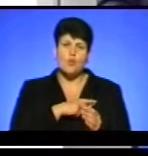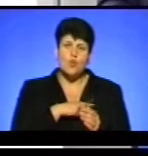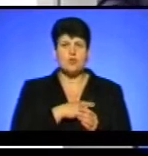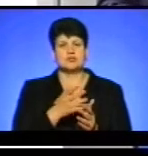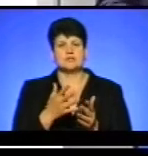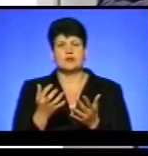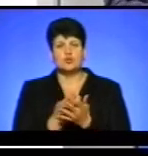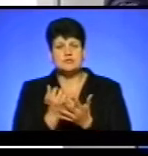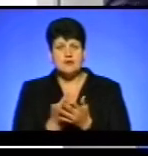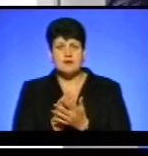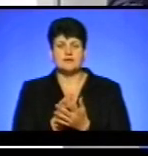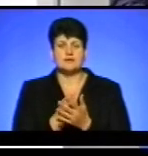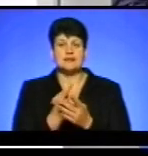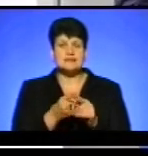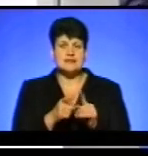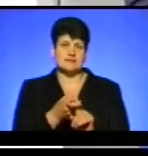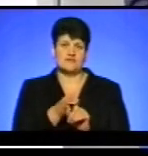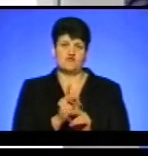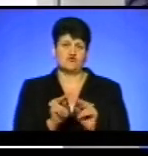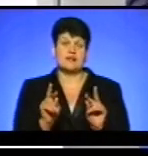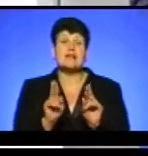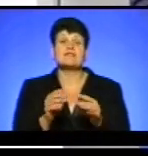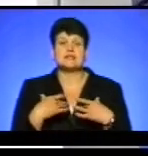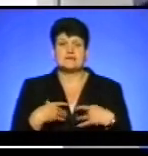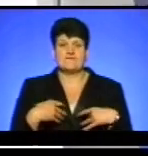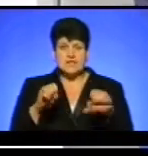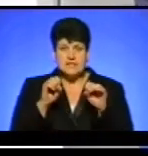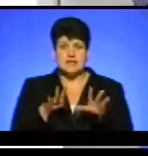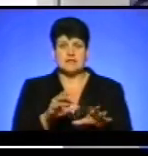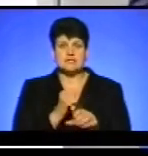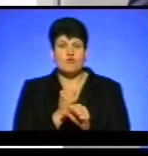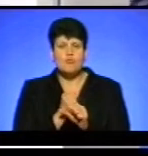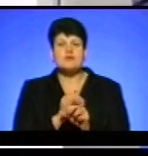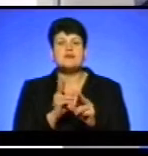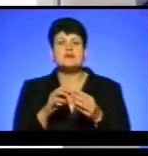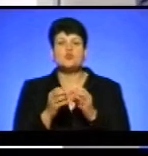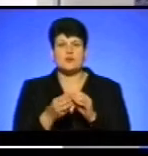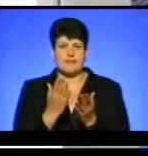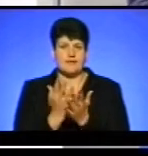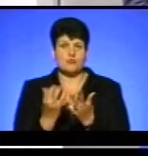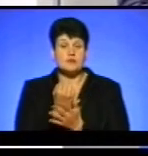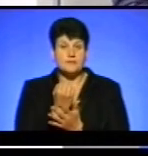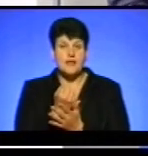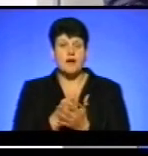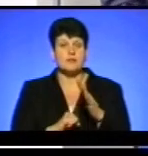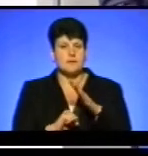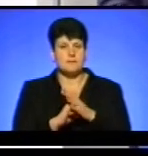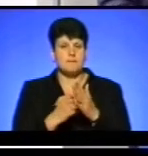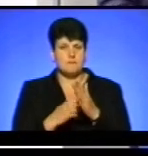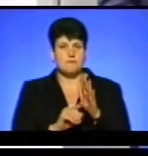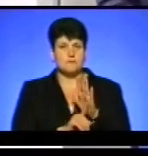якісь досягнення праці – це вже залежить від самого вчителя, як він віддається роботі, які в нього результати, які в нього досягнення. Але базові показники,